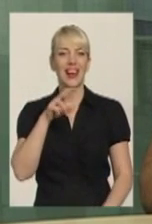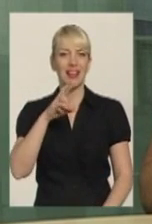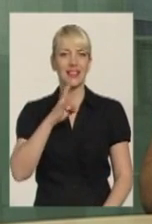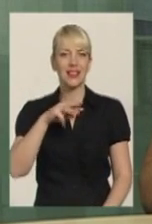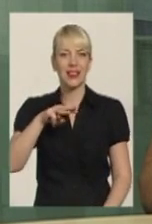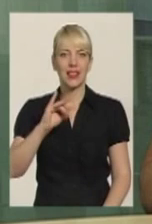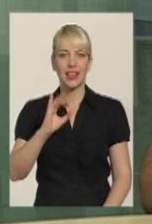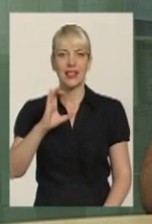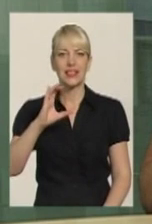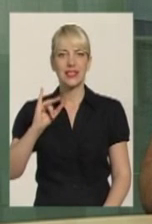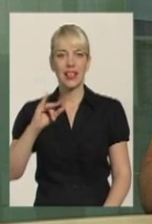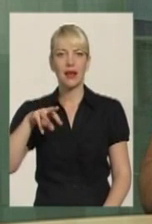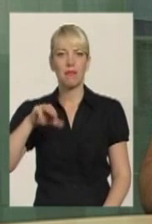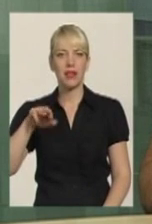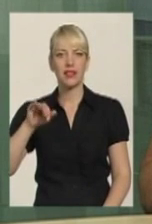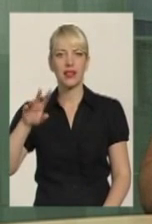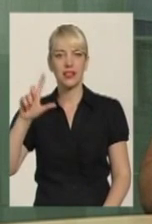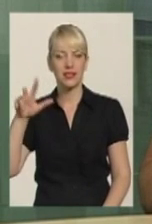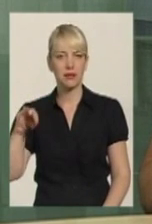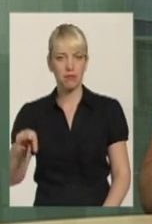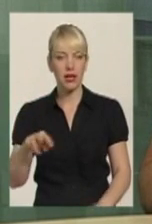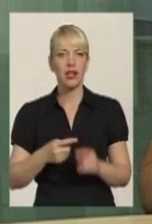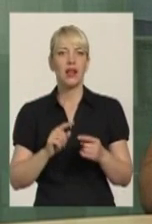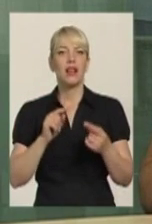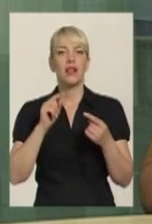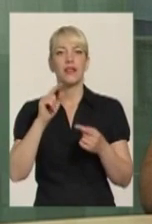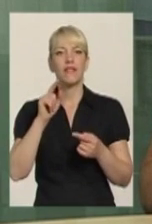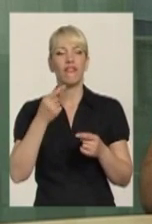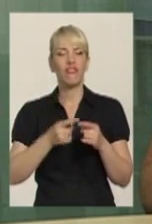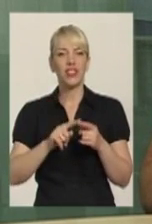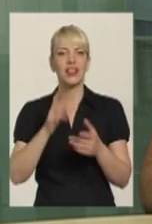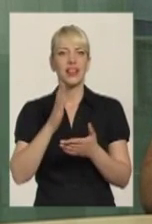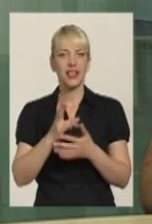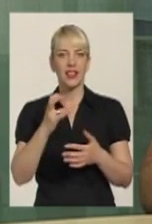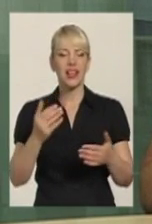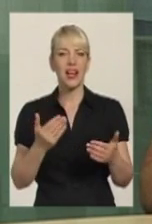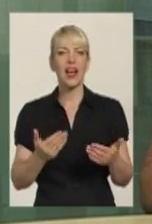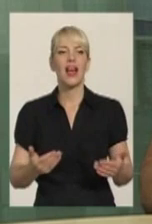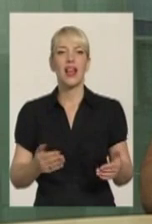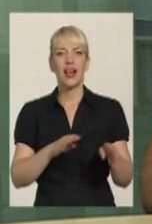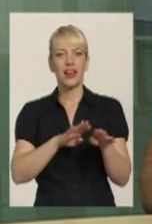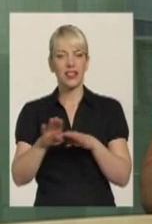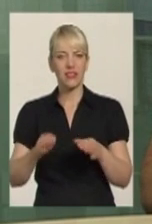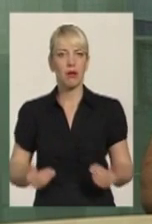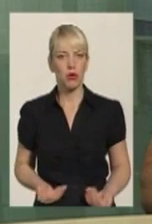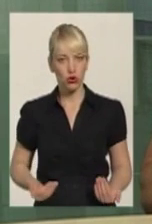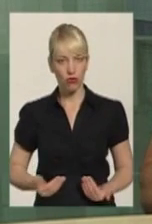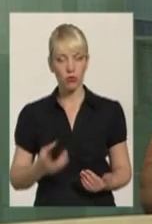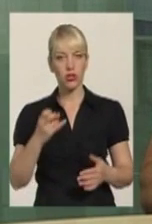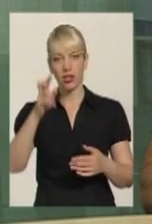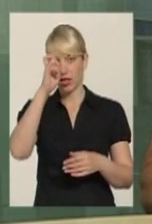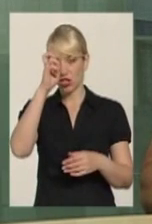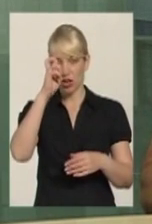безперечно є на такому рівні, знаєте, битовому. На государственному рівні не